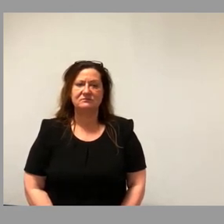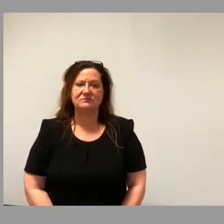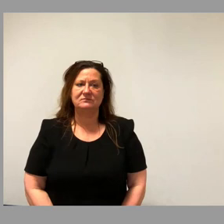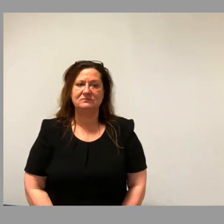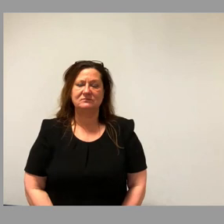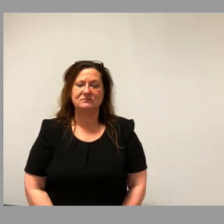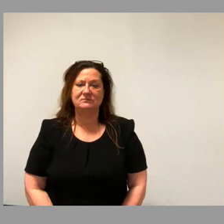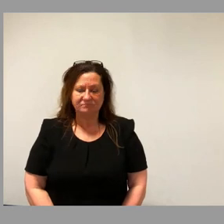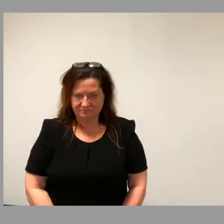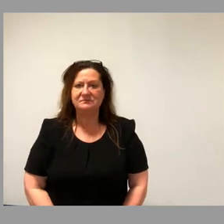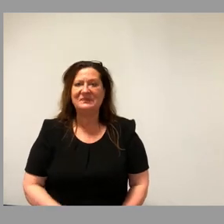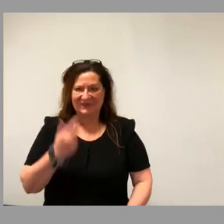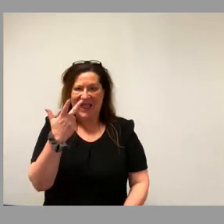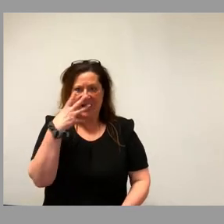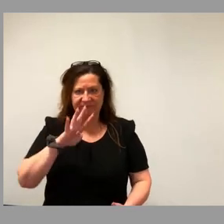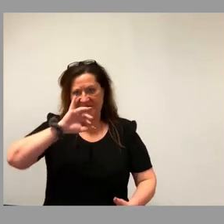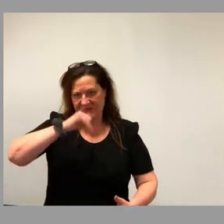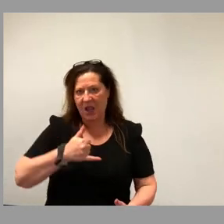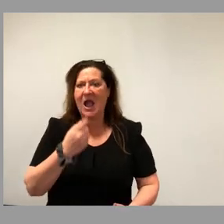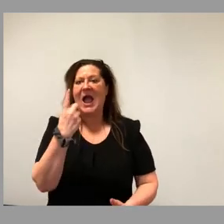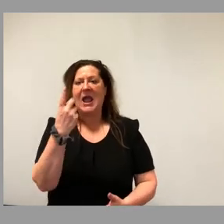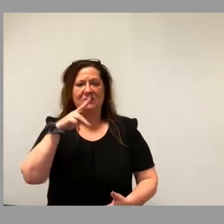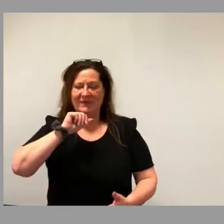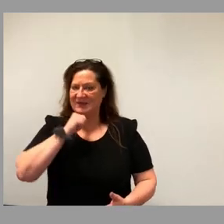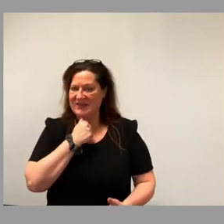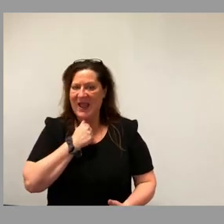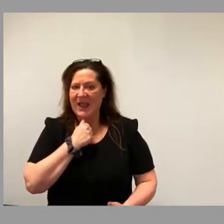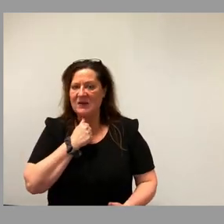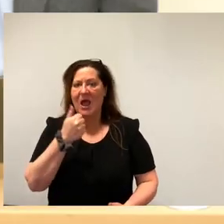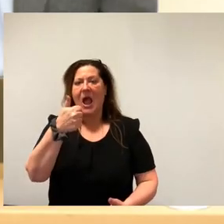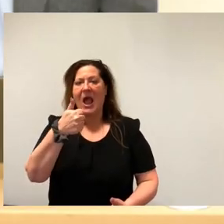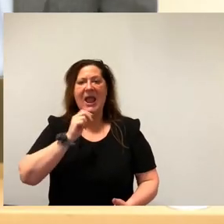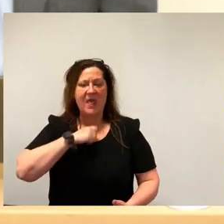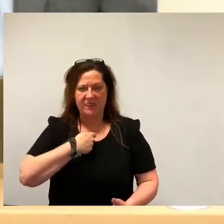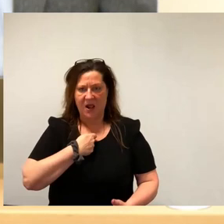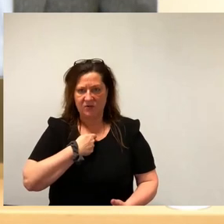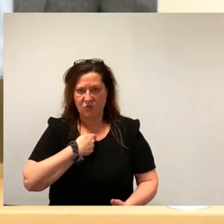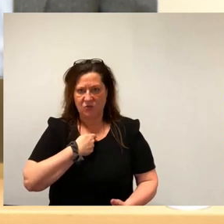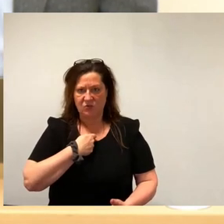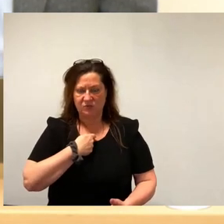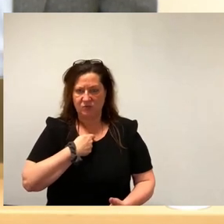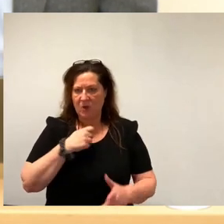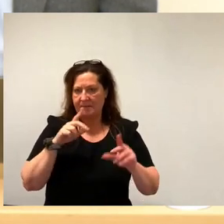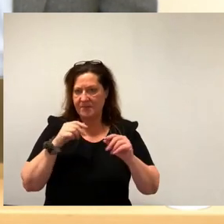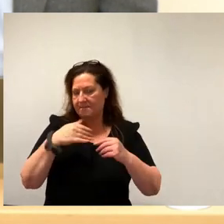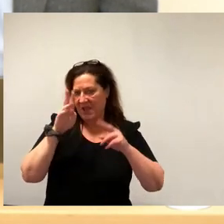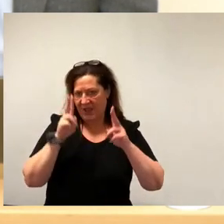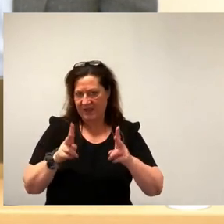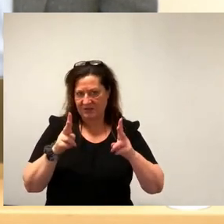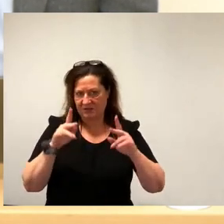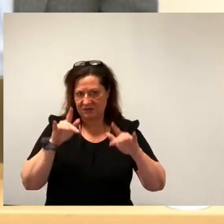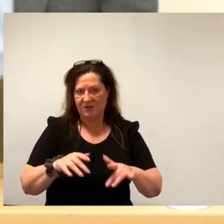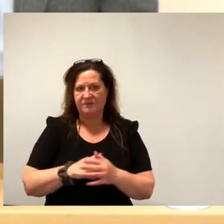Dieser hat mit 43 Ja, 21 Nein, 1 Enthaltungen die Mehrheit bekommen. Wir haben es jetzt